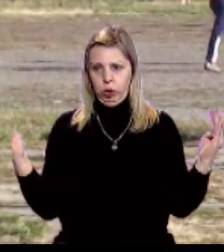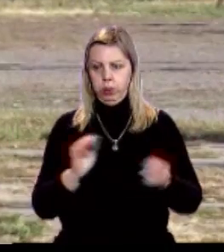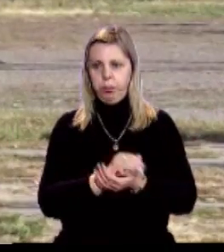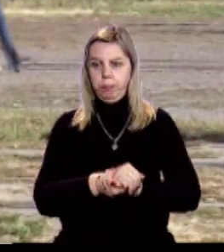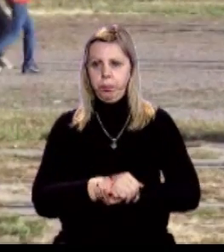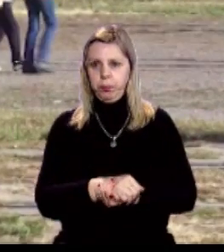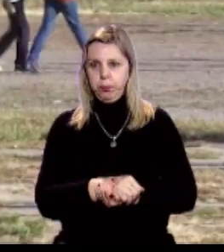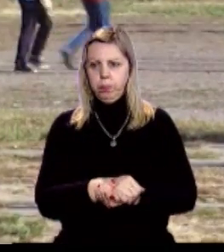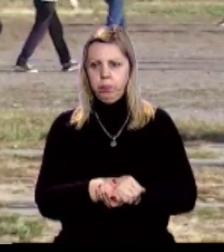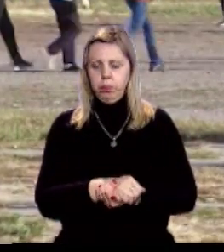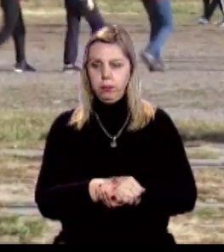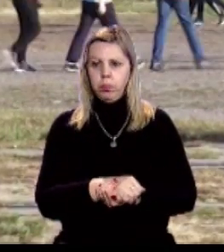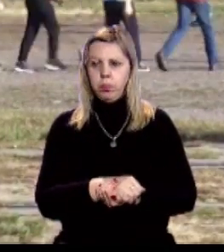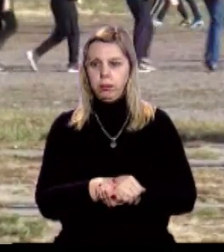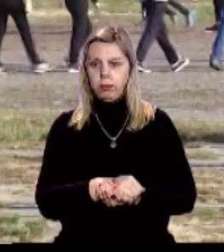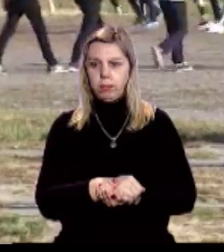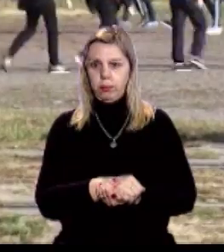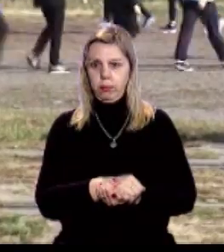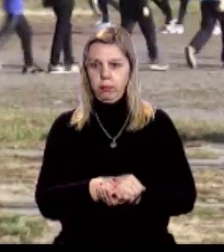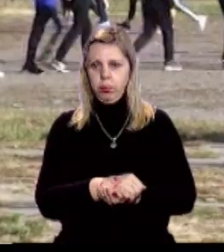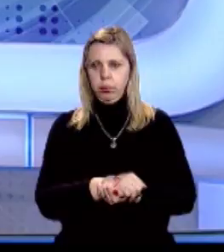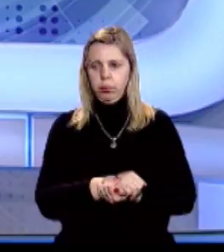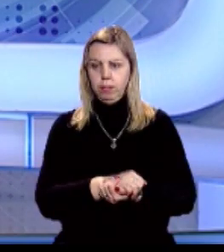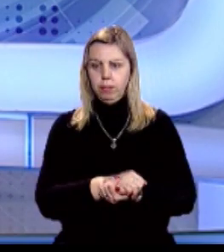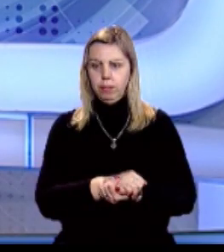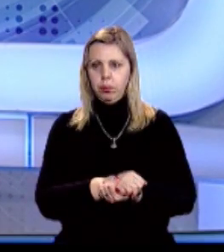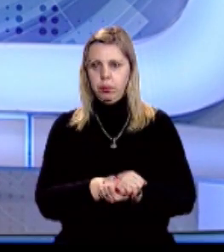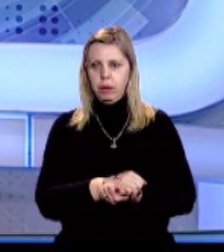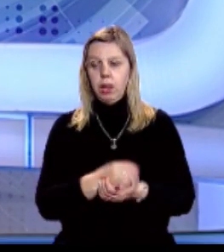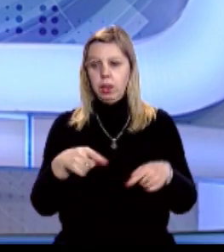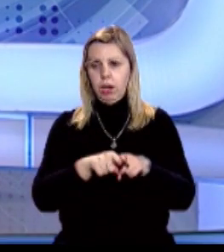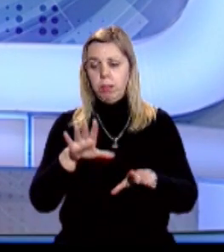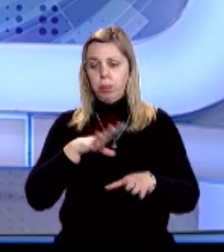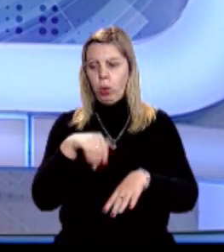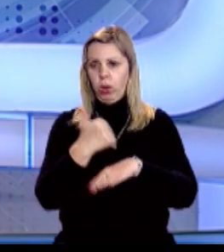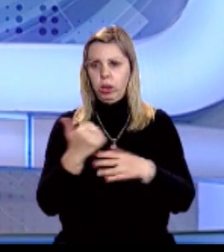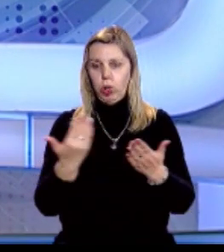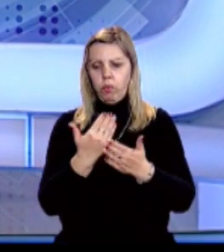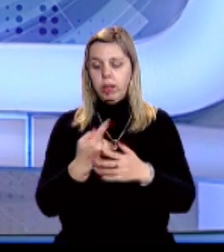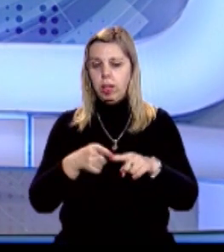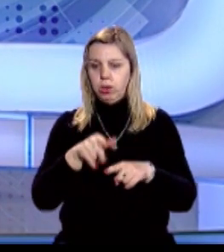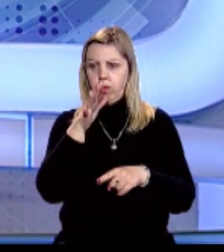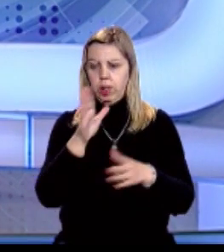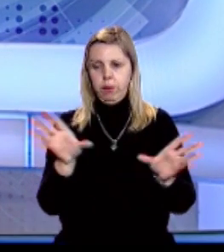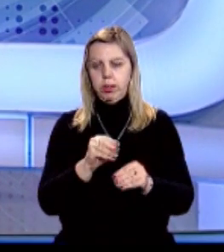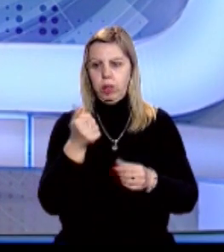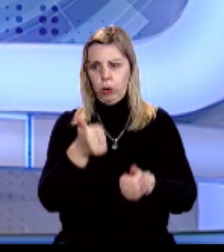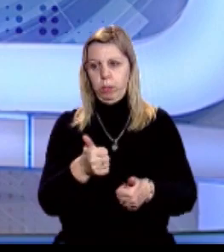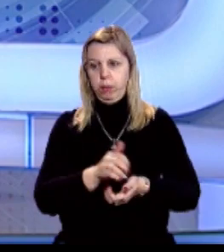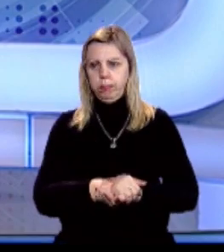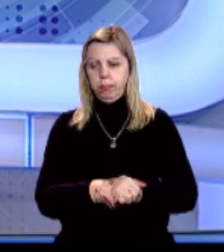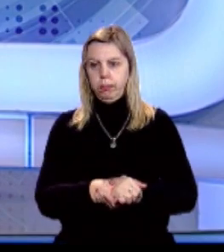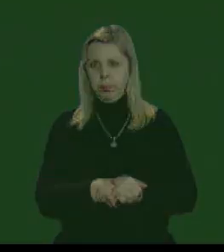Оксана Ошакова, Олексій Єгоров, новини на Суспільному Такими були головні новини на цей час. На все добре.